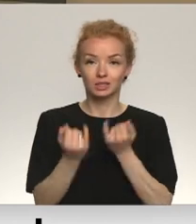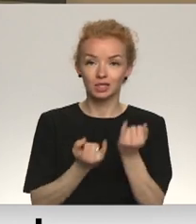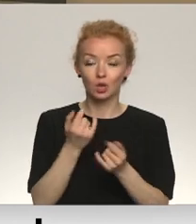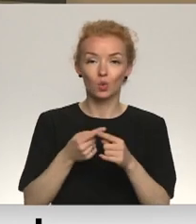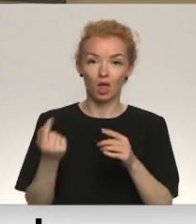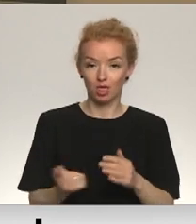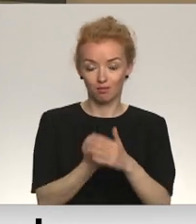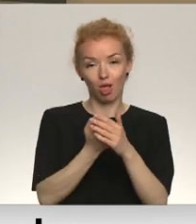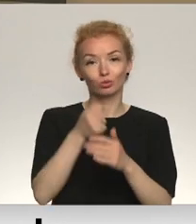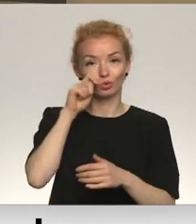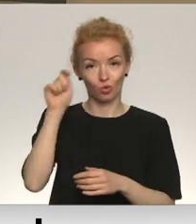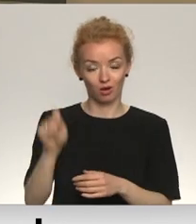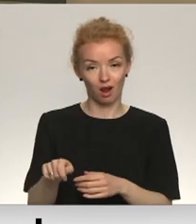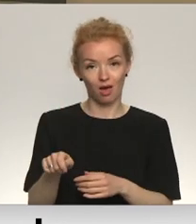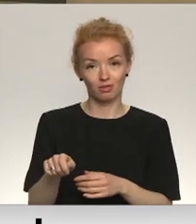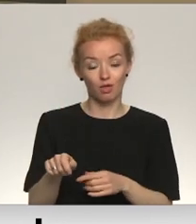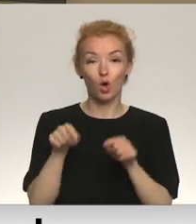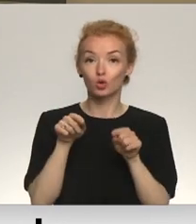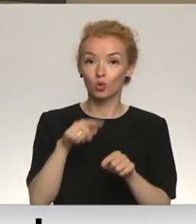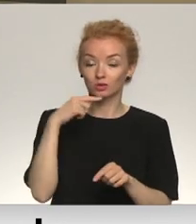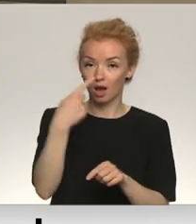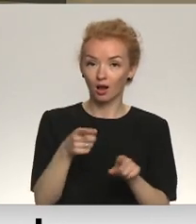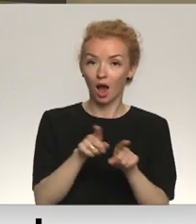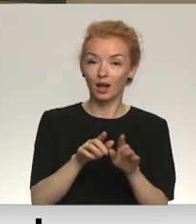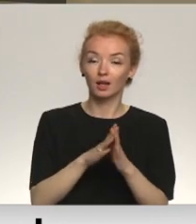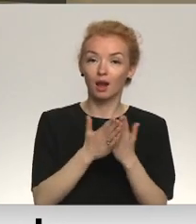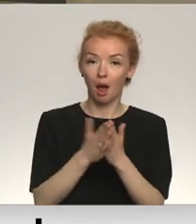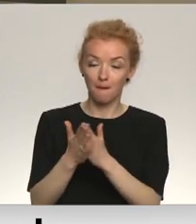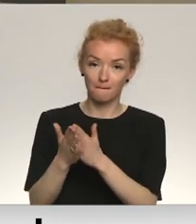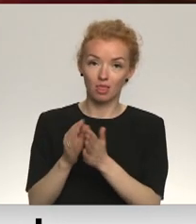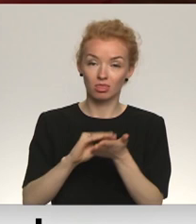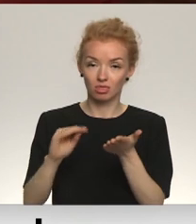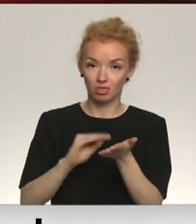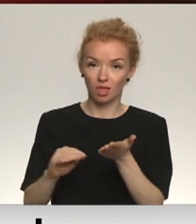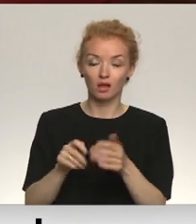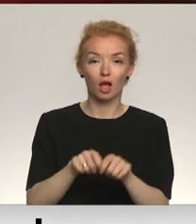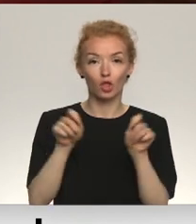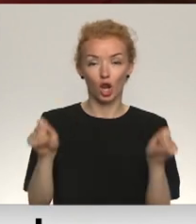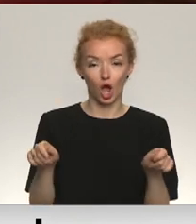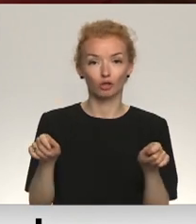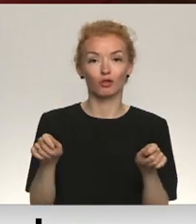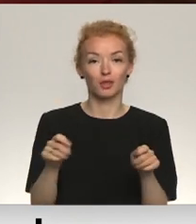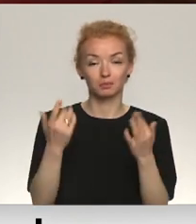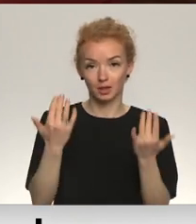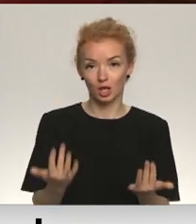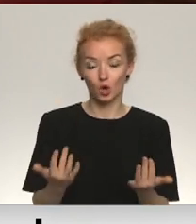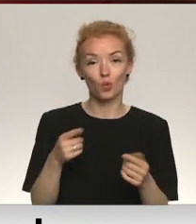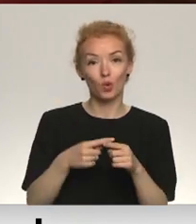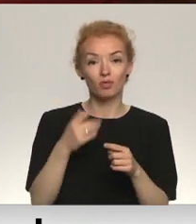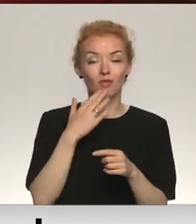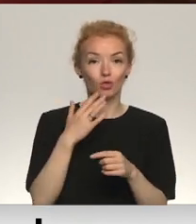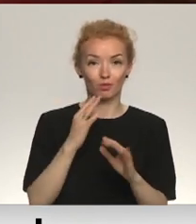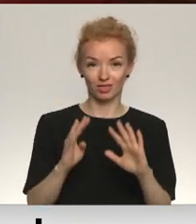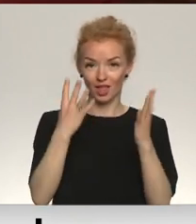un atbalstu izrādīšanu Ukraiņai. To uzvar arī grāmatas Ukraiņas vēsturi atklāšanas pasākumā. Grāmatas atklāšanas datums